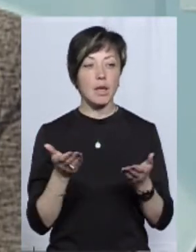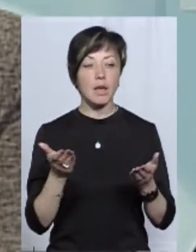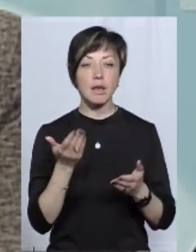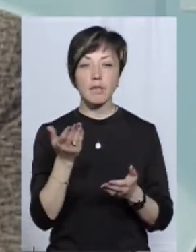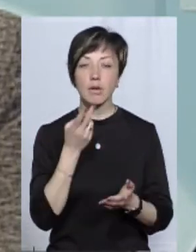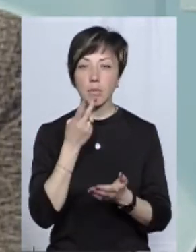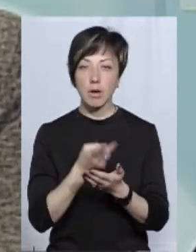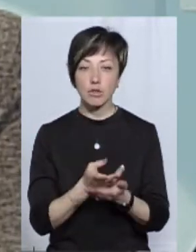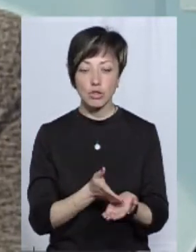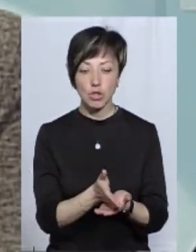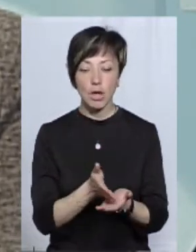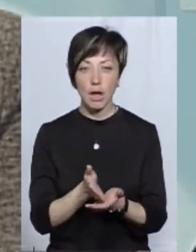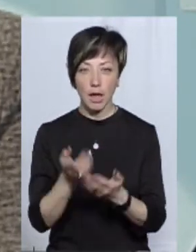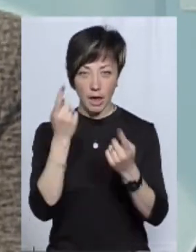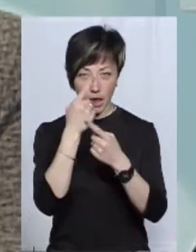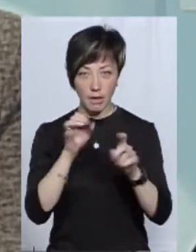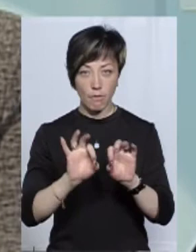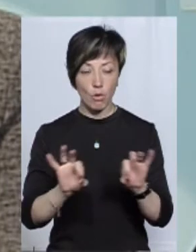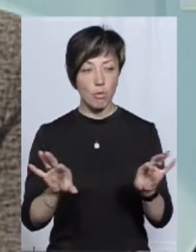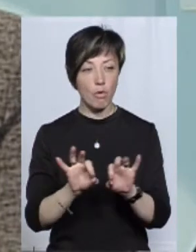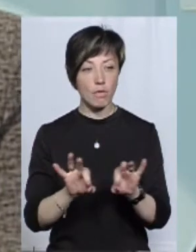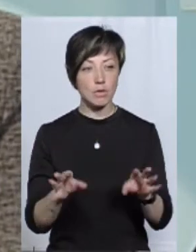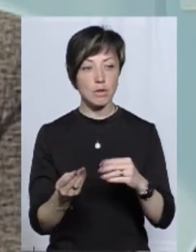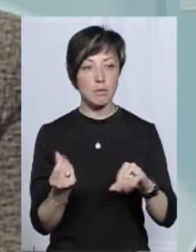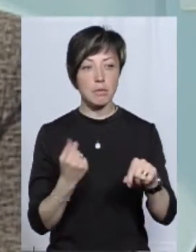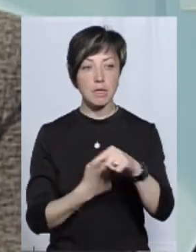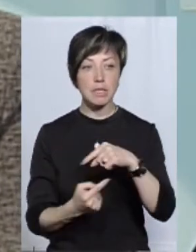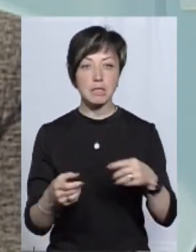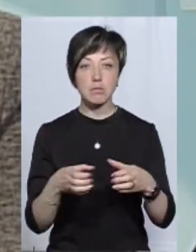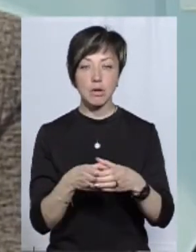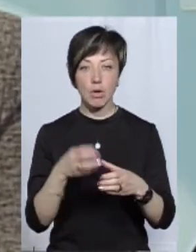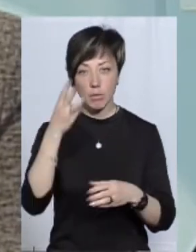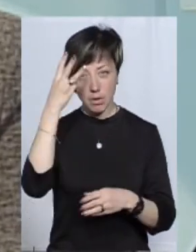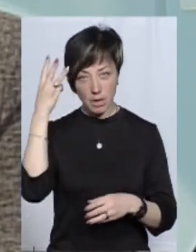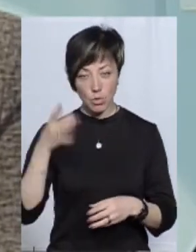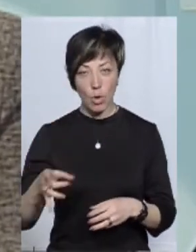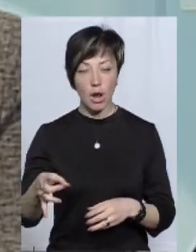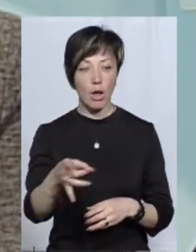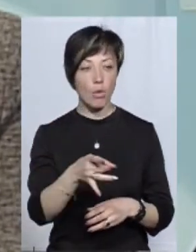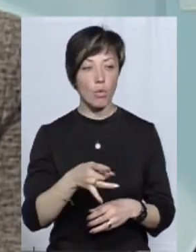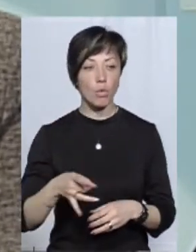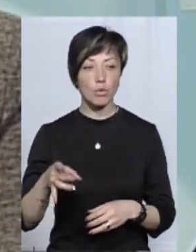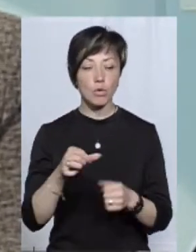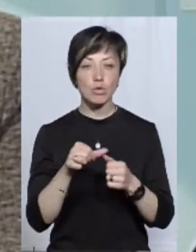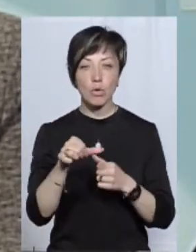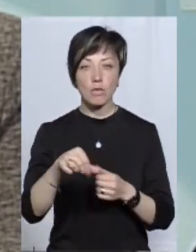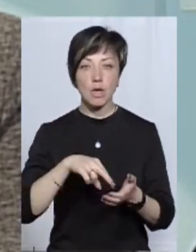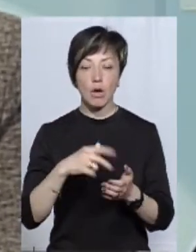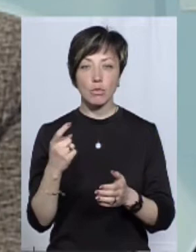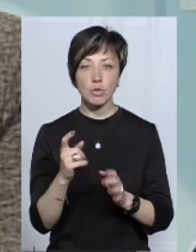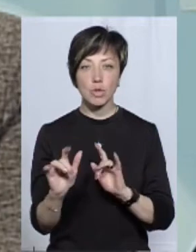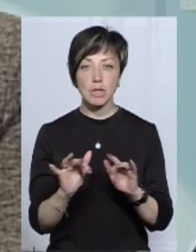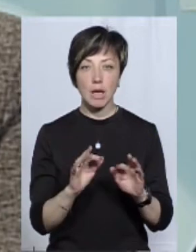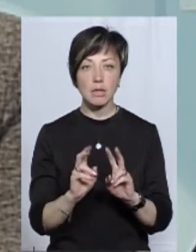бачаєте шляхи інформованості бізнес-спільноти Хмельницького регіону про зовнішню економічну